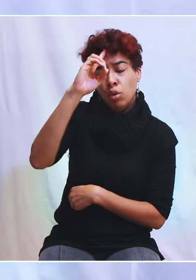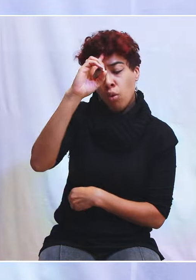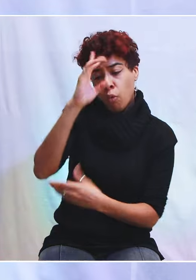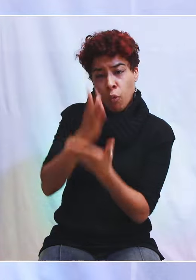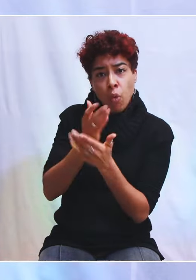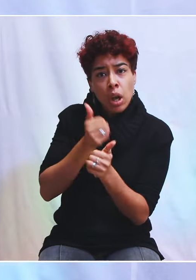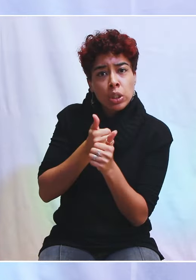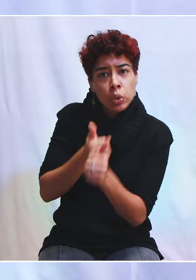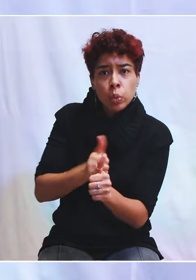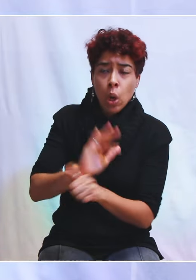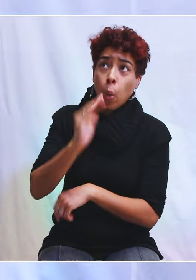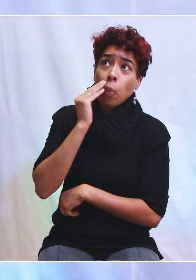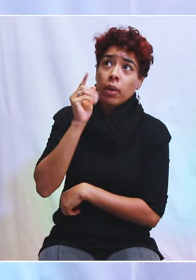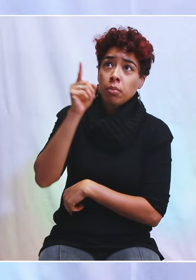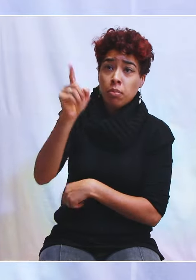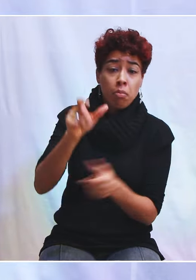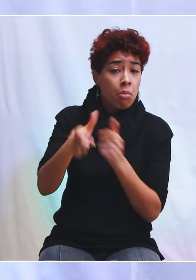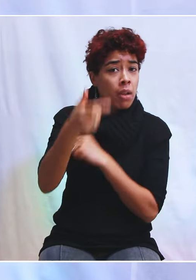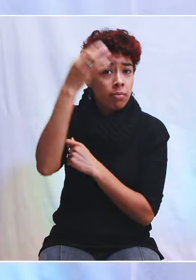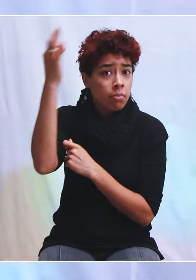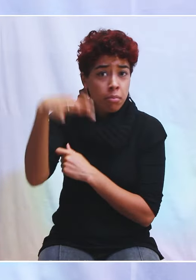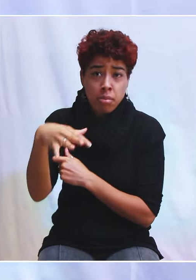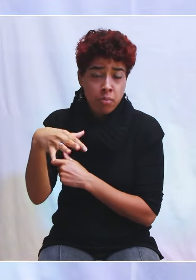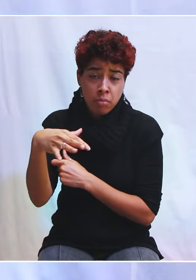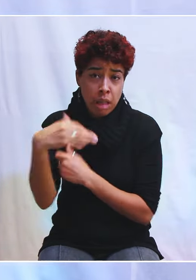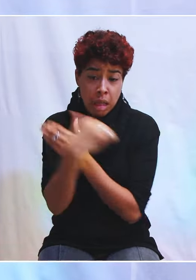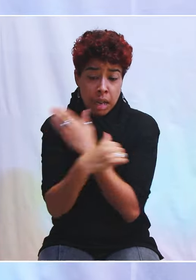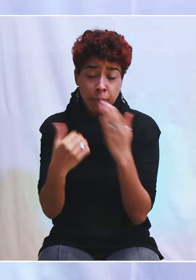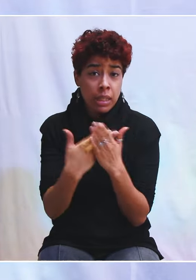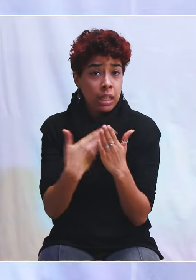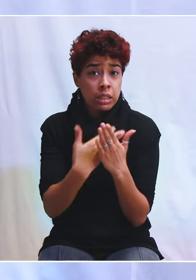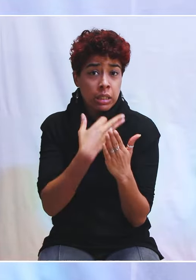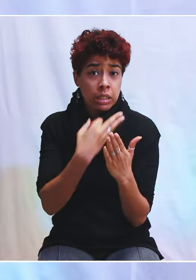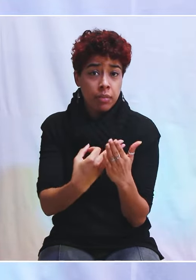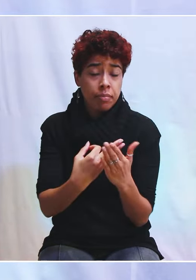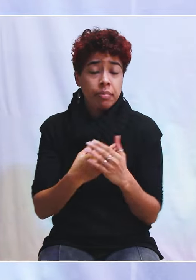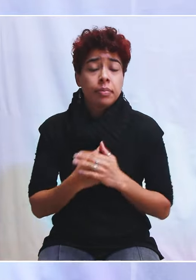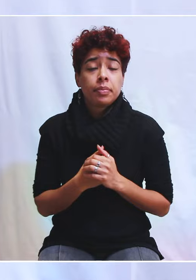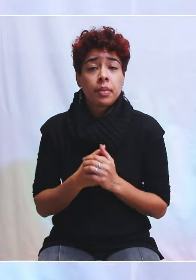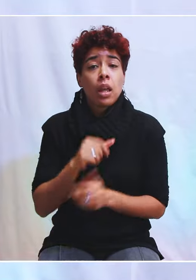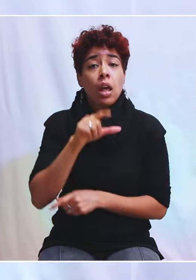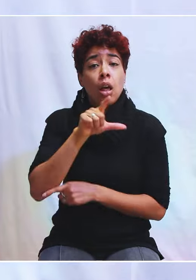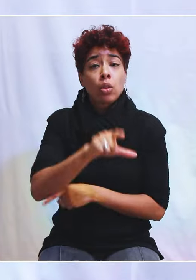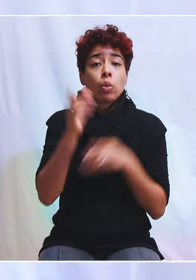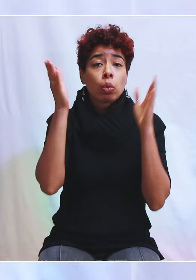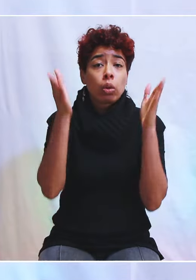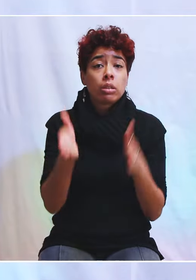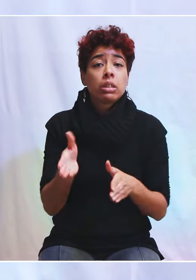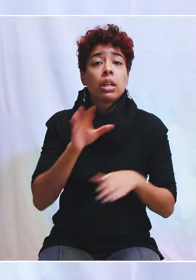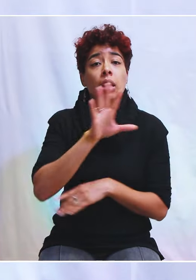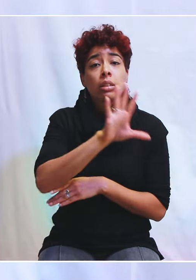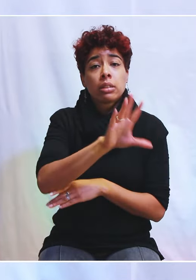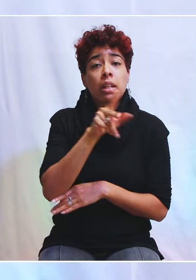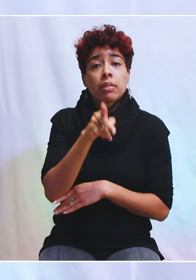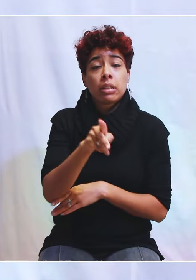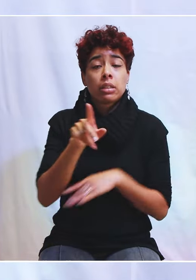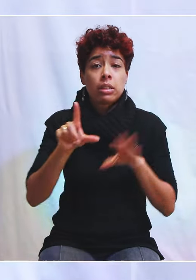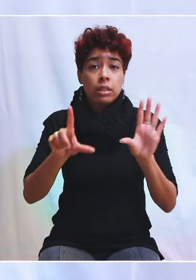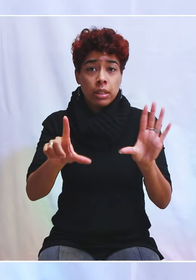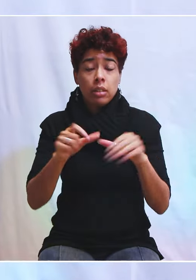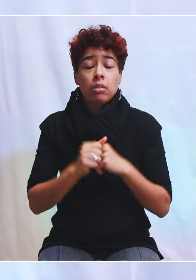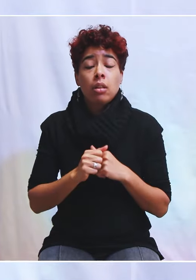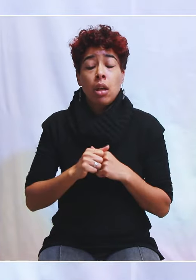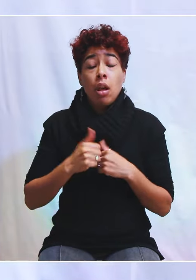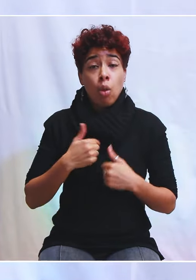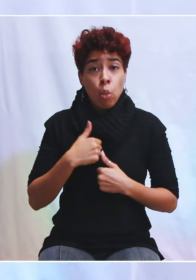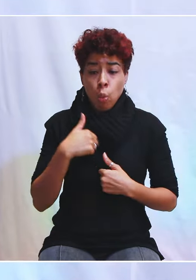Et c'est comme ça dans toutes les Écritures. La Bible nous dit que, de Corinthiens 5,7, « Nous marchons par la foi et